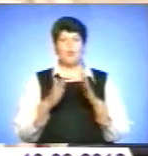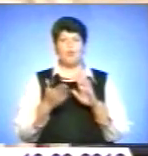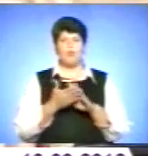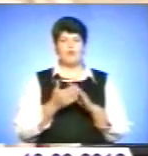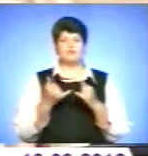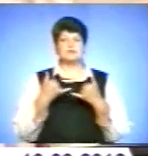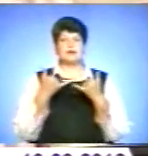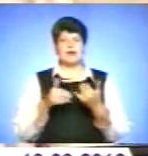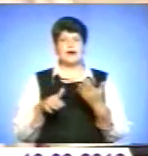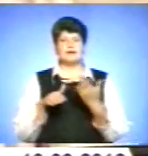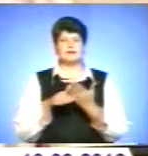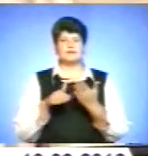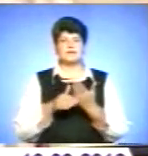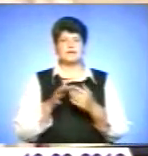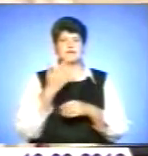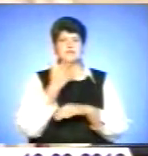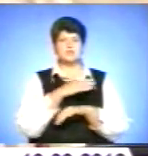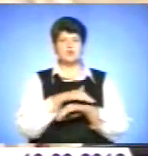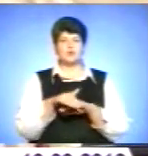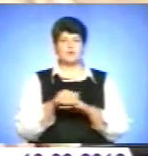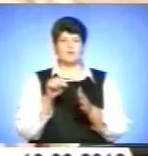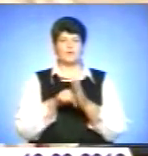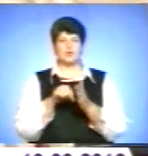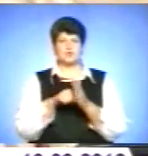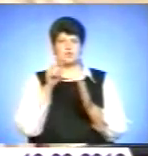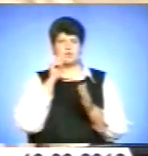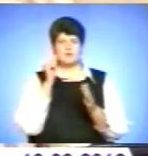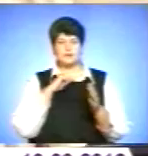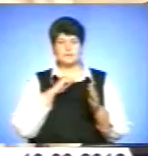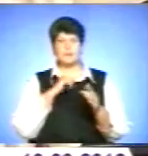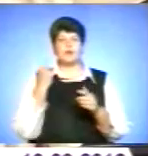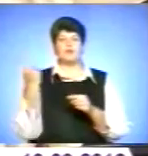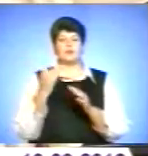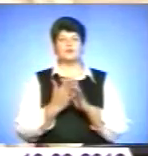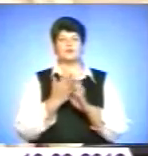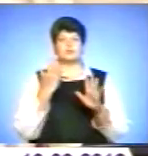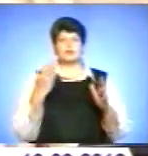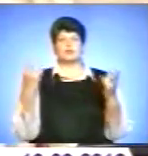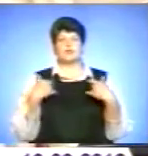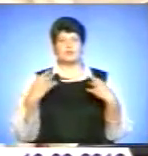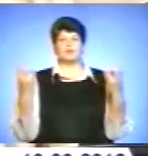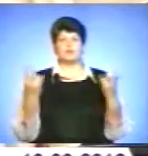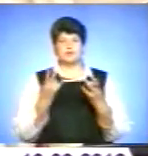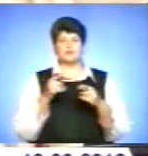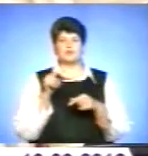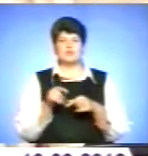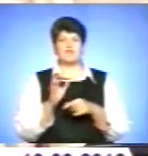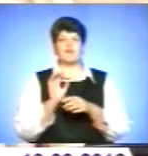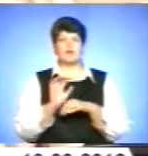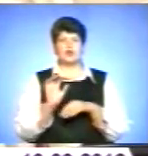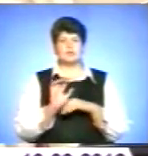інвесторів, як зовнішніх, так і внутрішніх. В першу чергу, нам потрібні ті виробництва, які